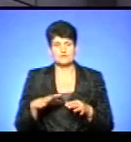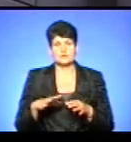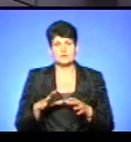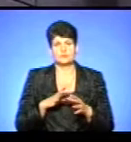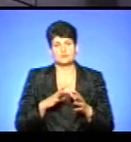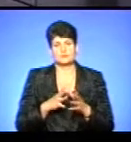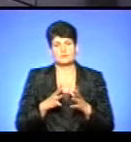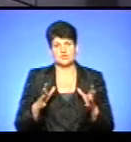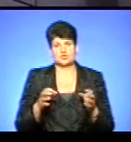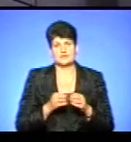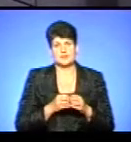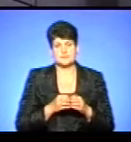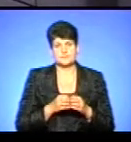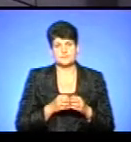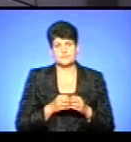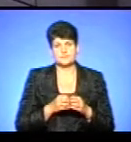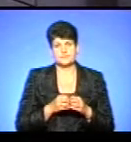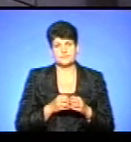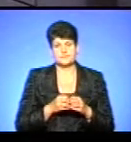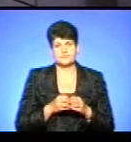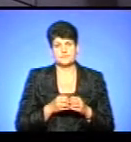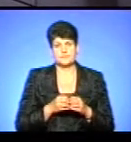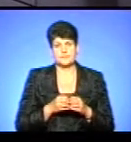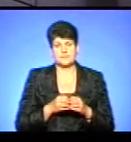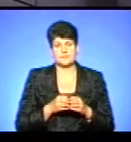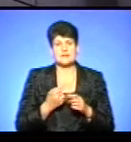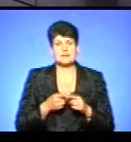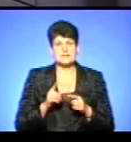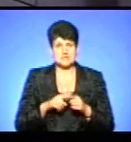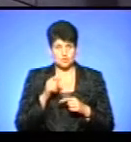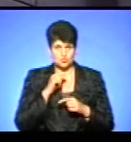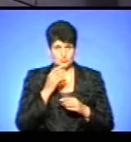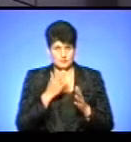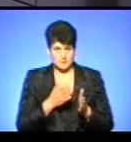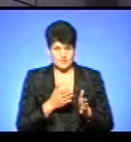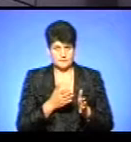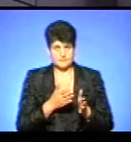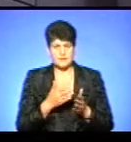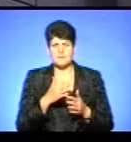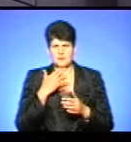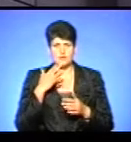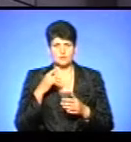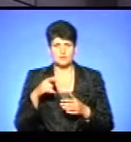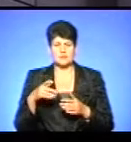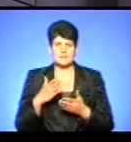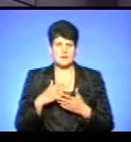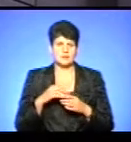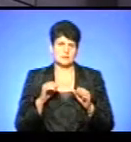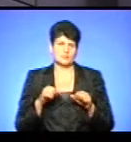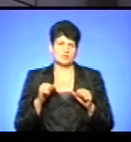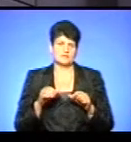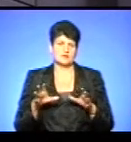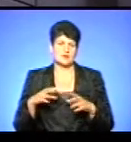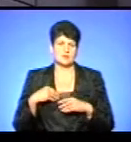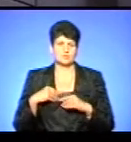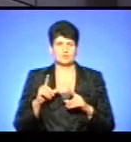трошки більше. Але багато людей, це з України маю на увазі, але багато людей мали змогу з